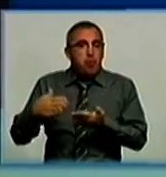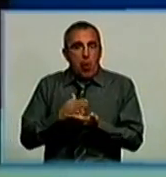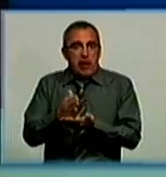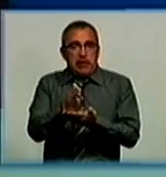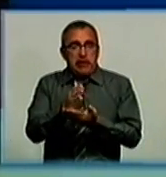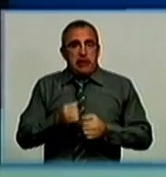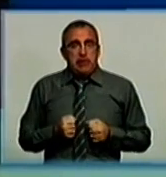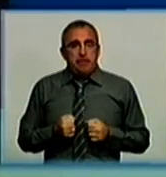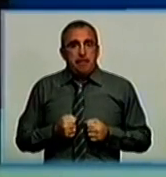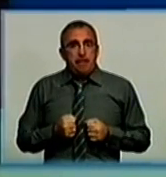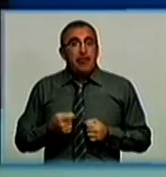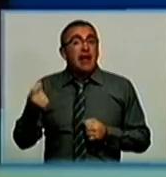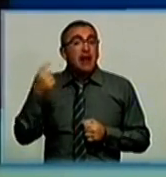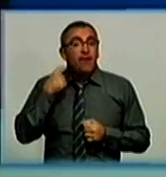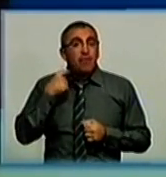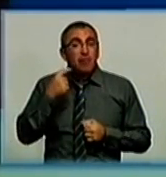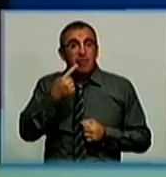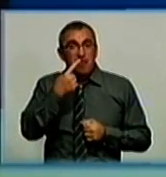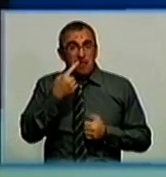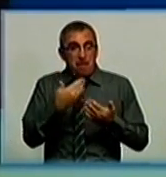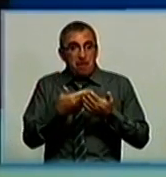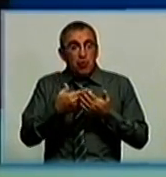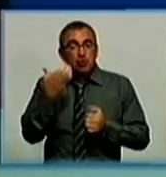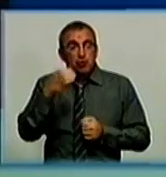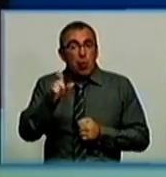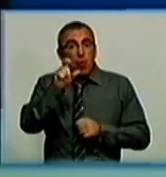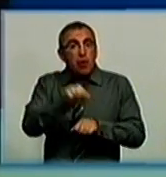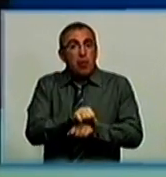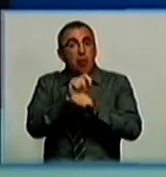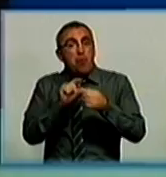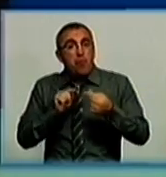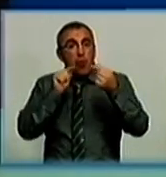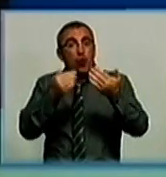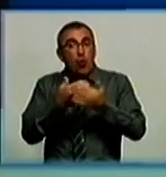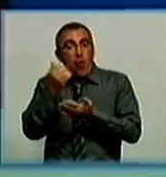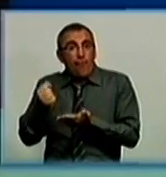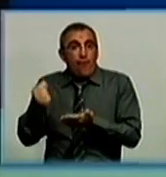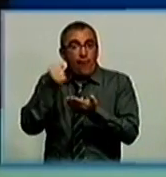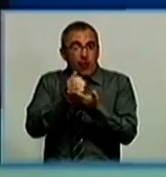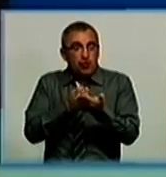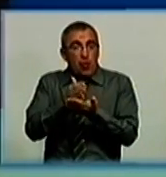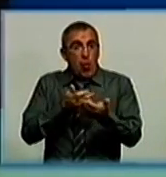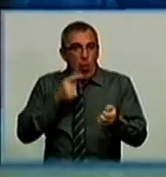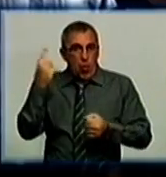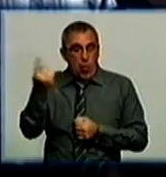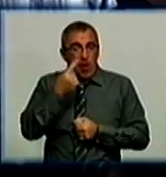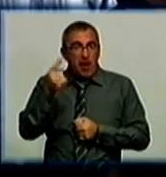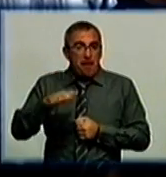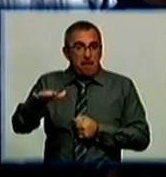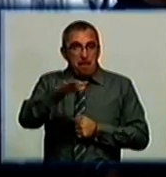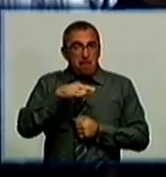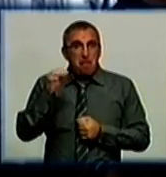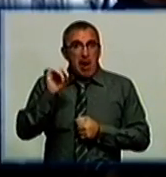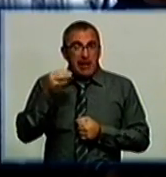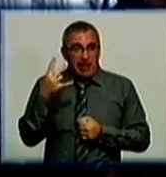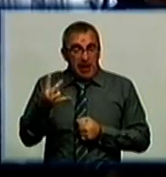І в Кірвограді близько сотні людей мітингували проти новопризначеного очільника області на площі Героїв Майдану. Вони вимагали,